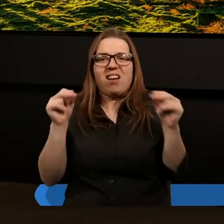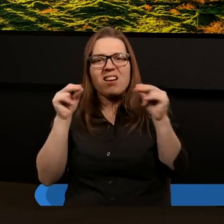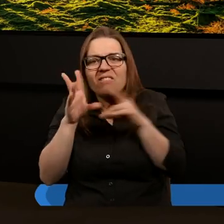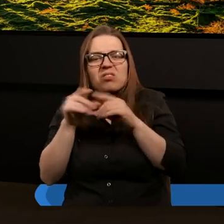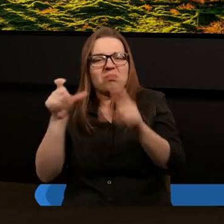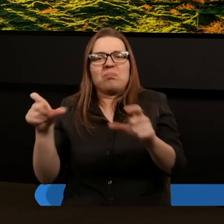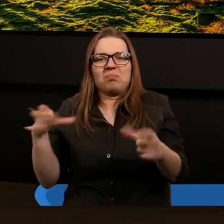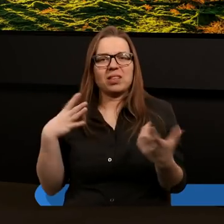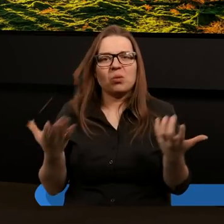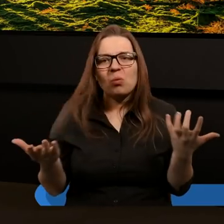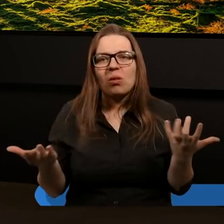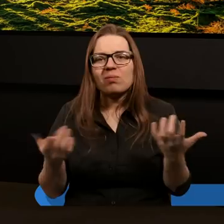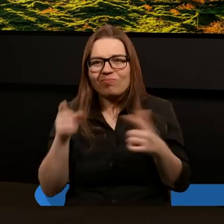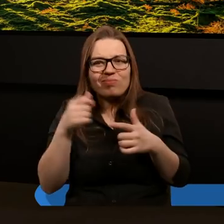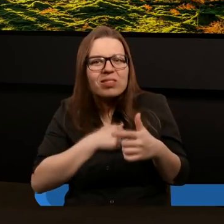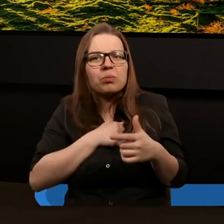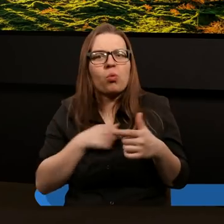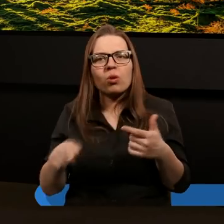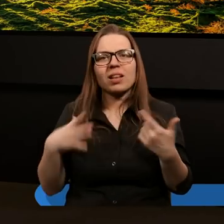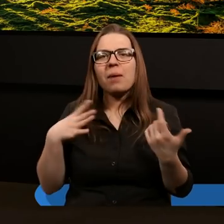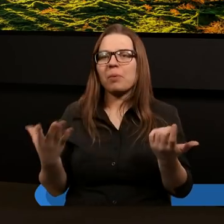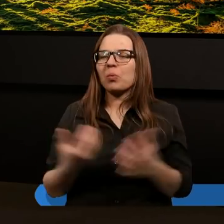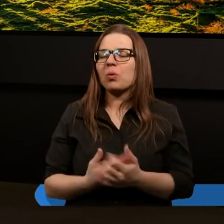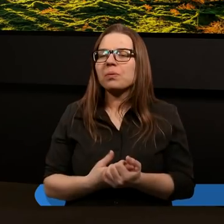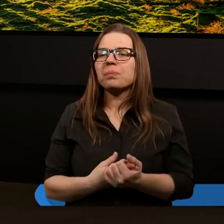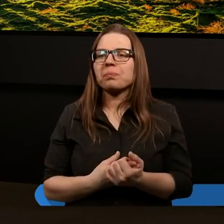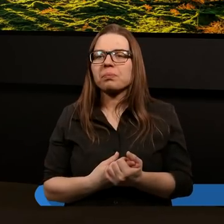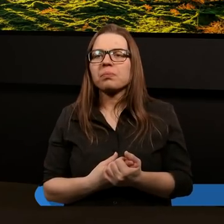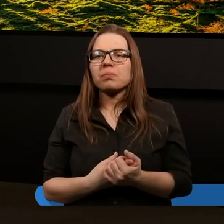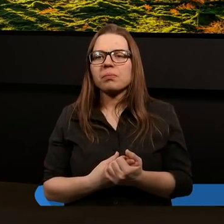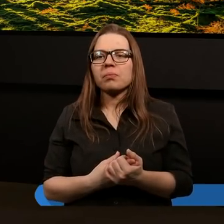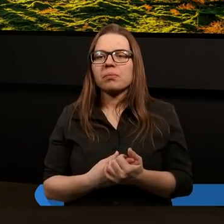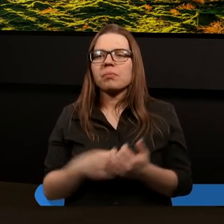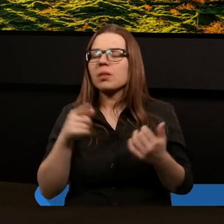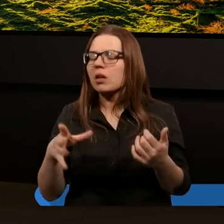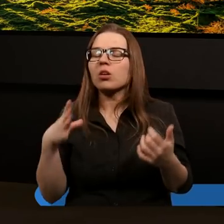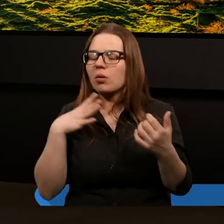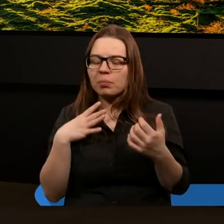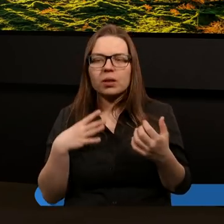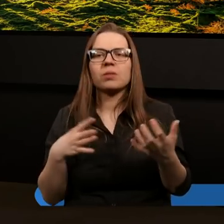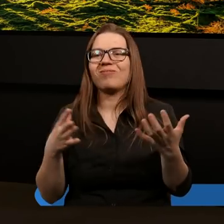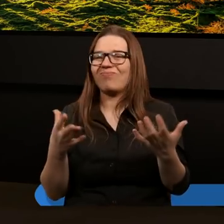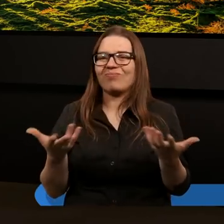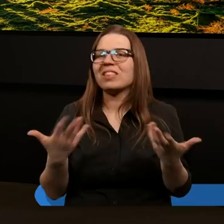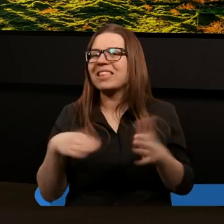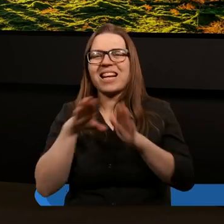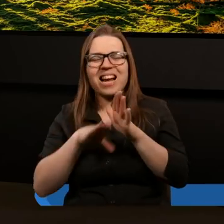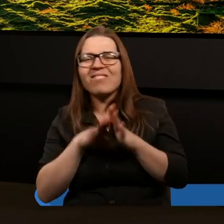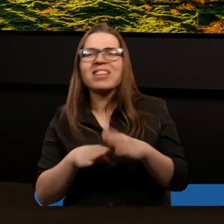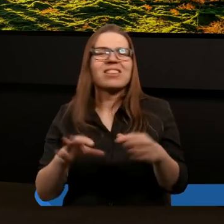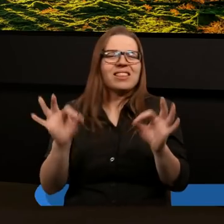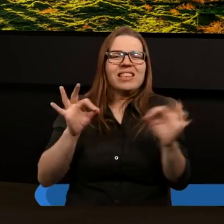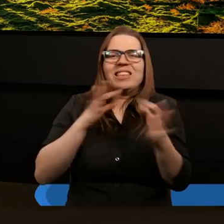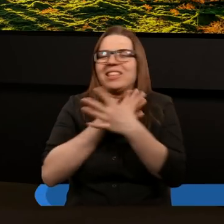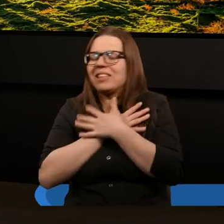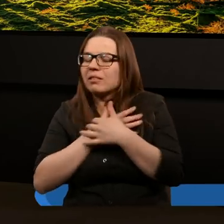nieprzyjazne dla tych, którzy chcieli żyć według własnego sumienia. To były przykre i smutne czasy